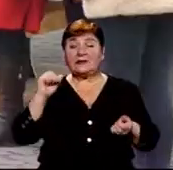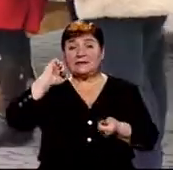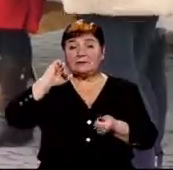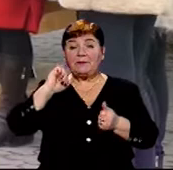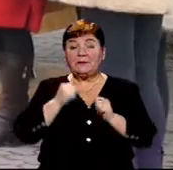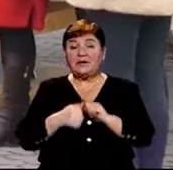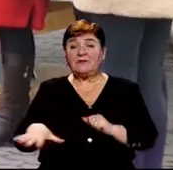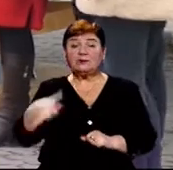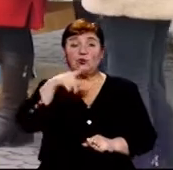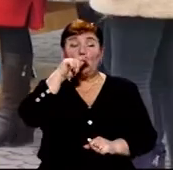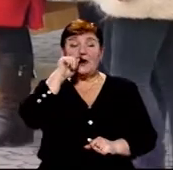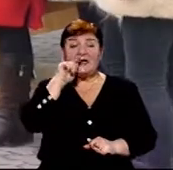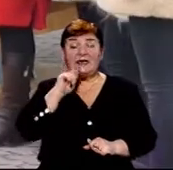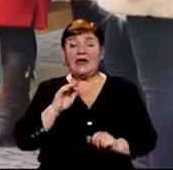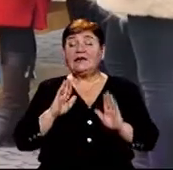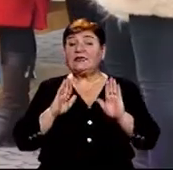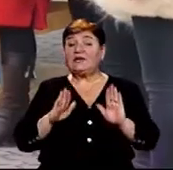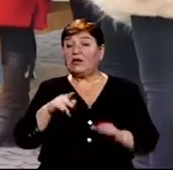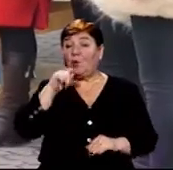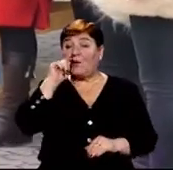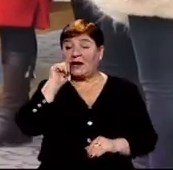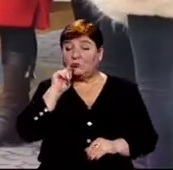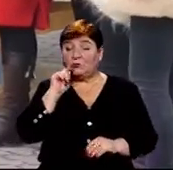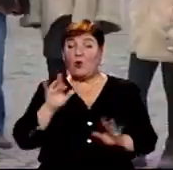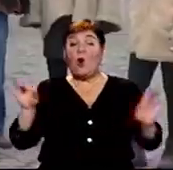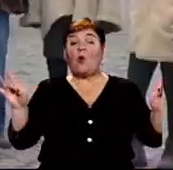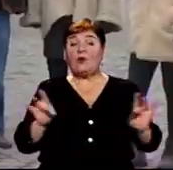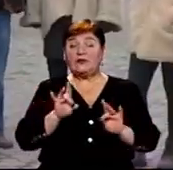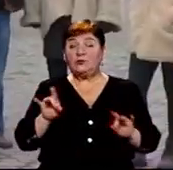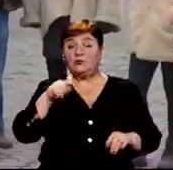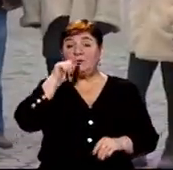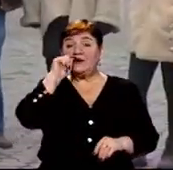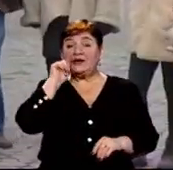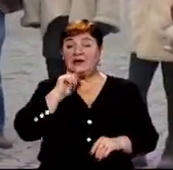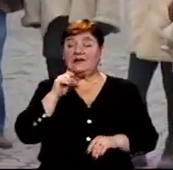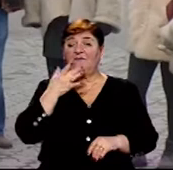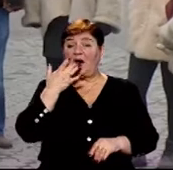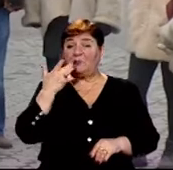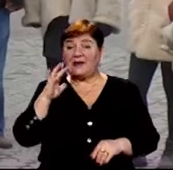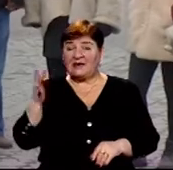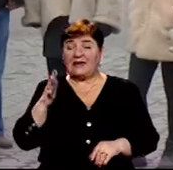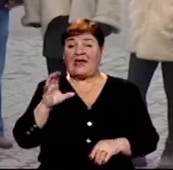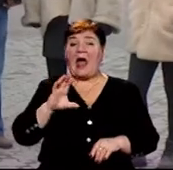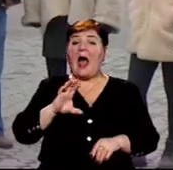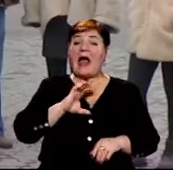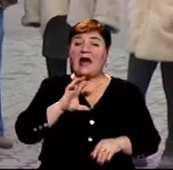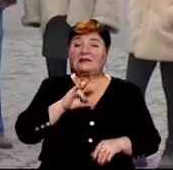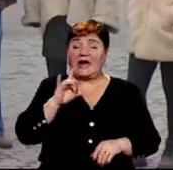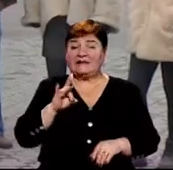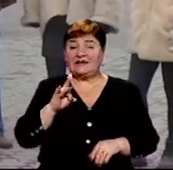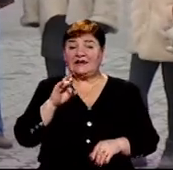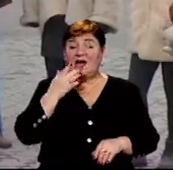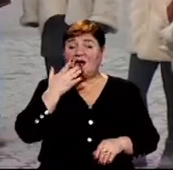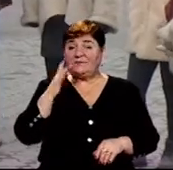Україну. І колядує не лише Україна, колядують також українці Латинської Америки, українці Канади, Сполучених